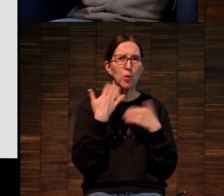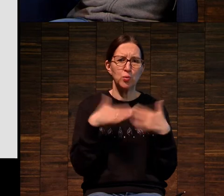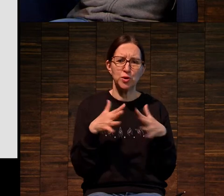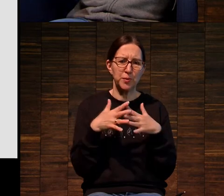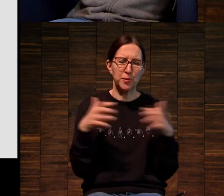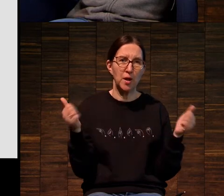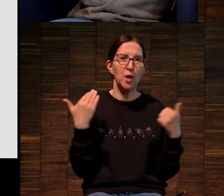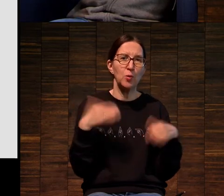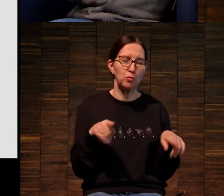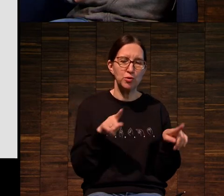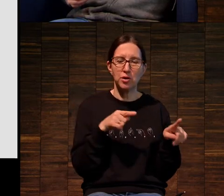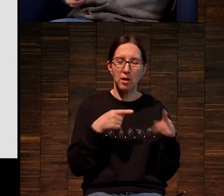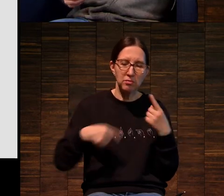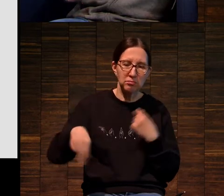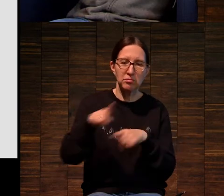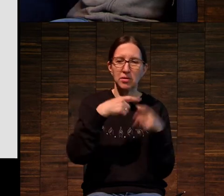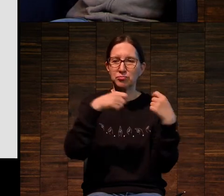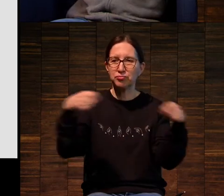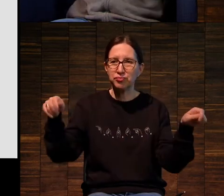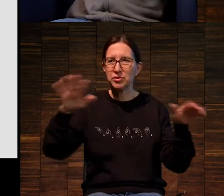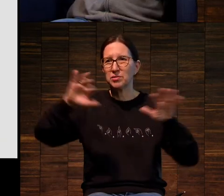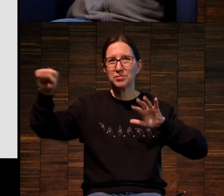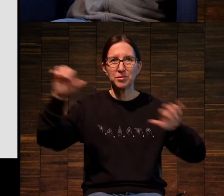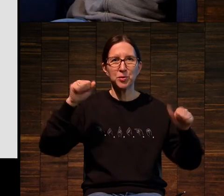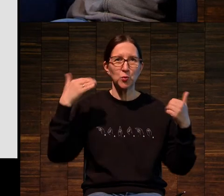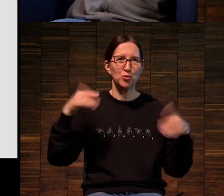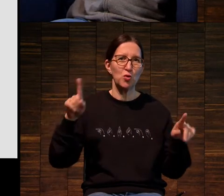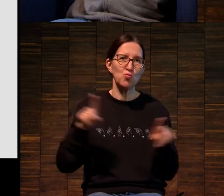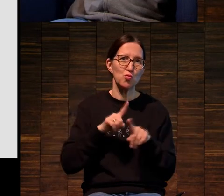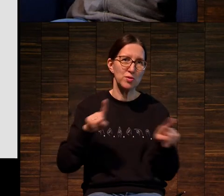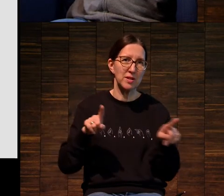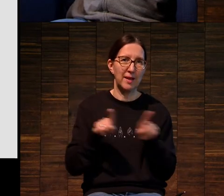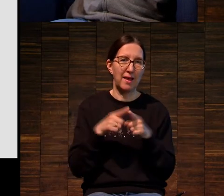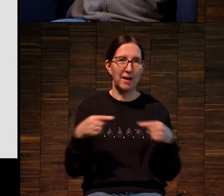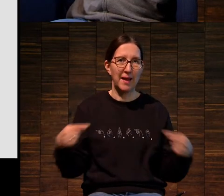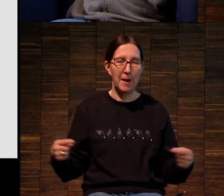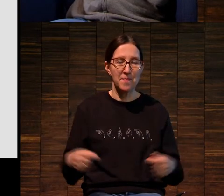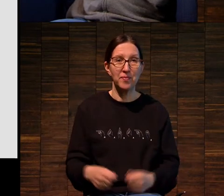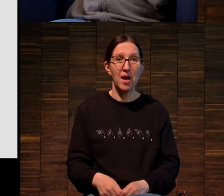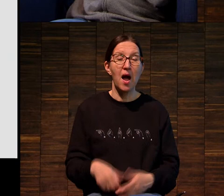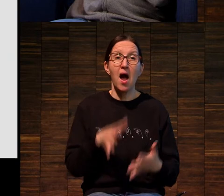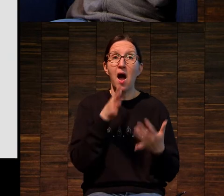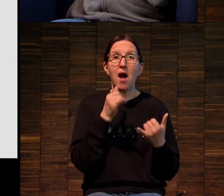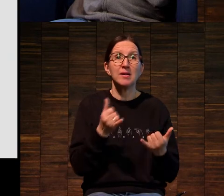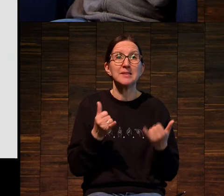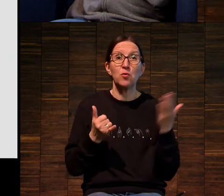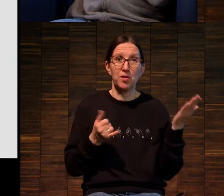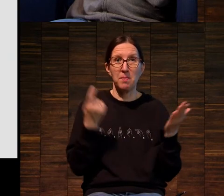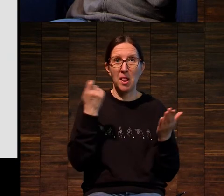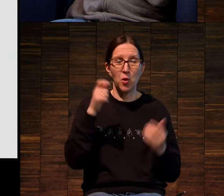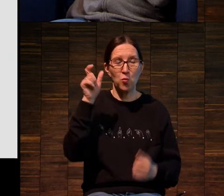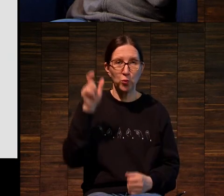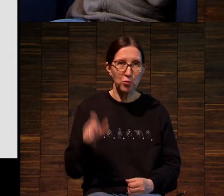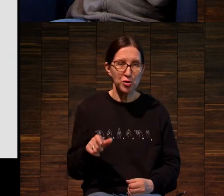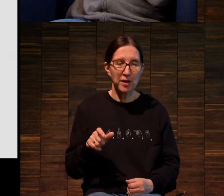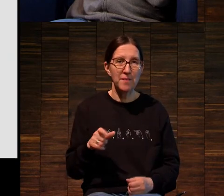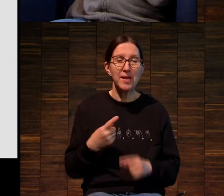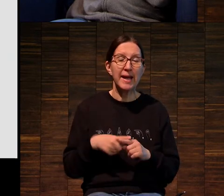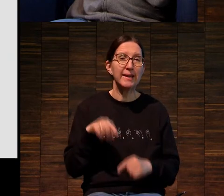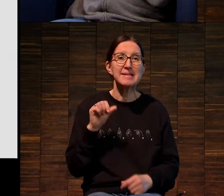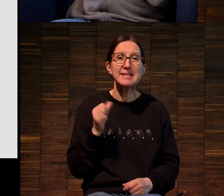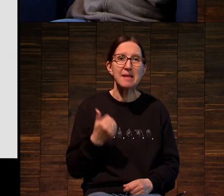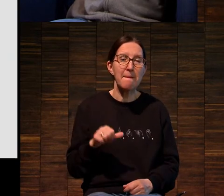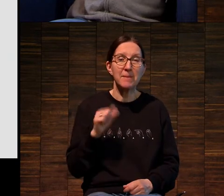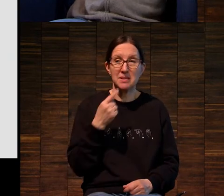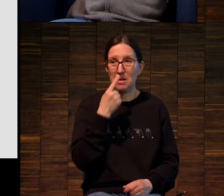вторичном рынке, уже живет своей жизнью по музеям и так далее. И вот современный совершенно автор, это самое